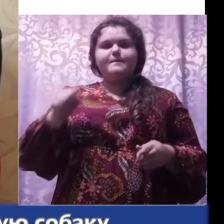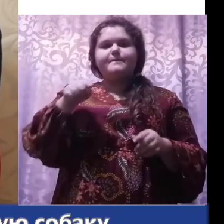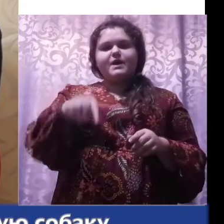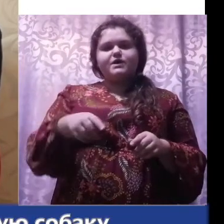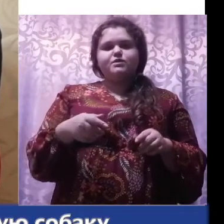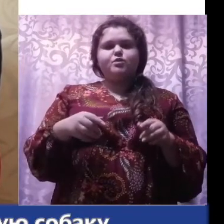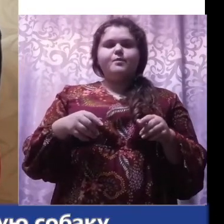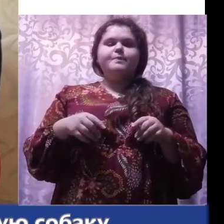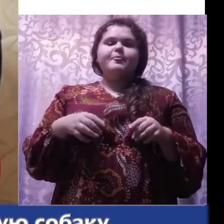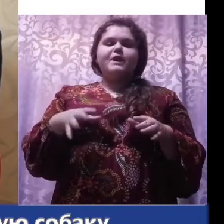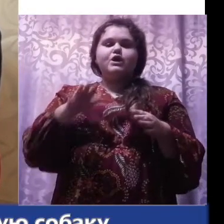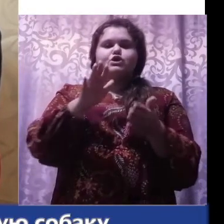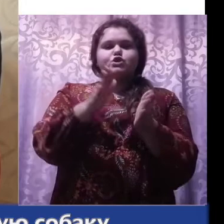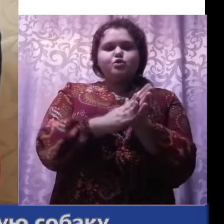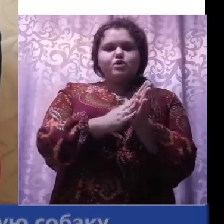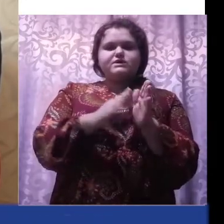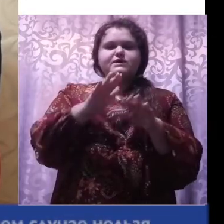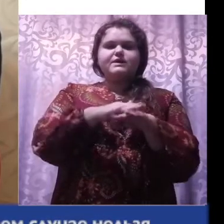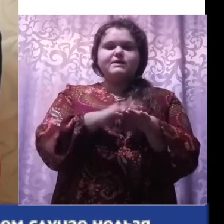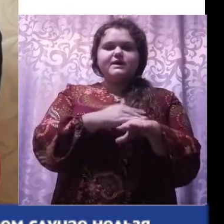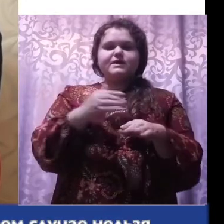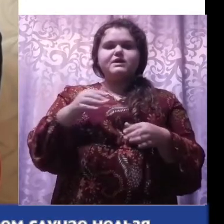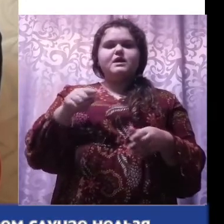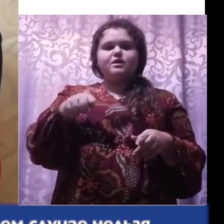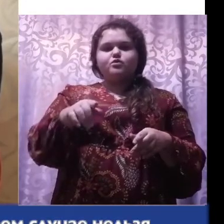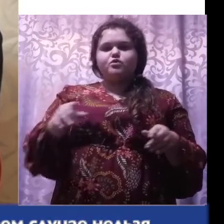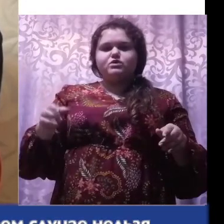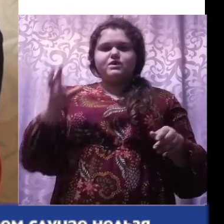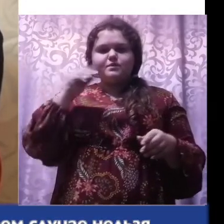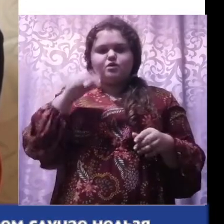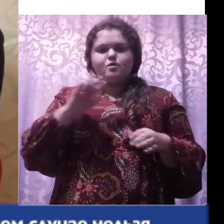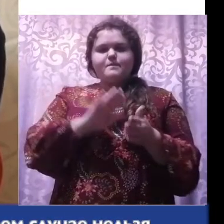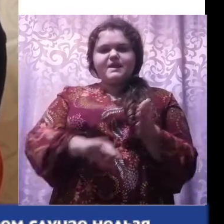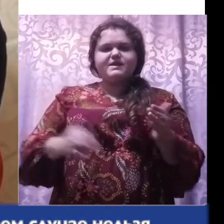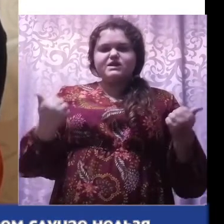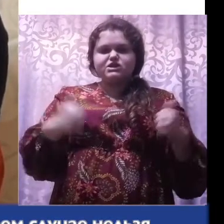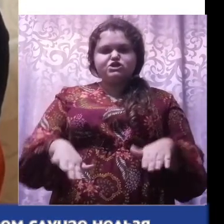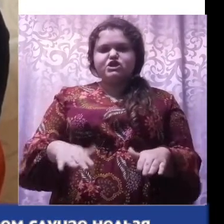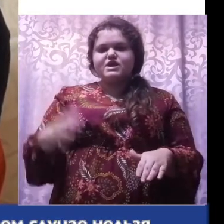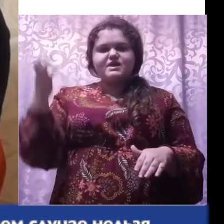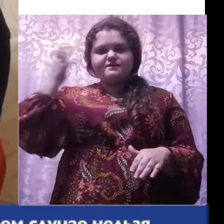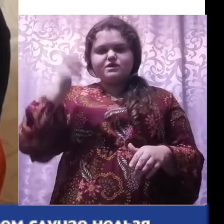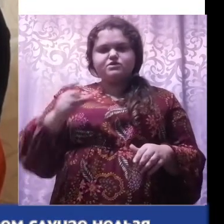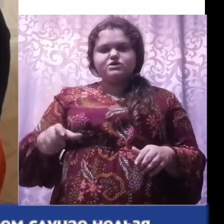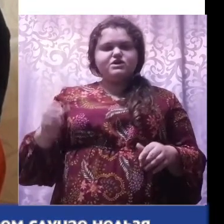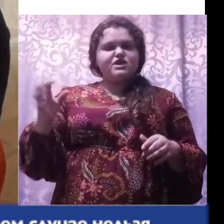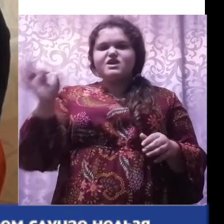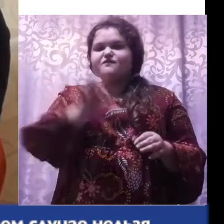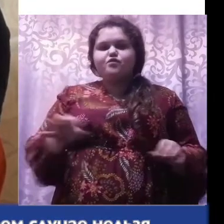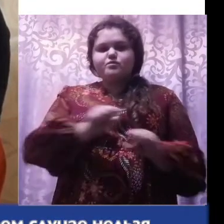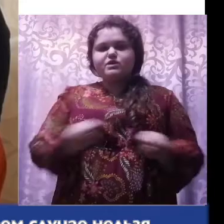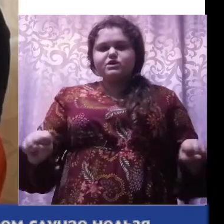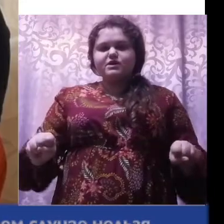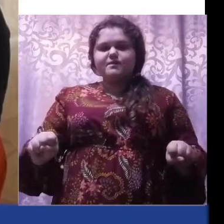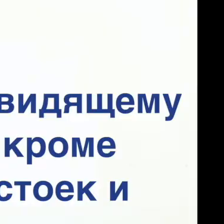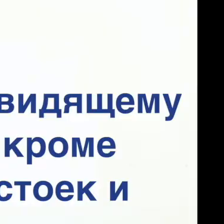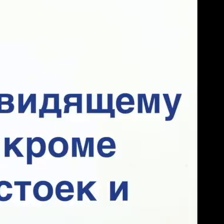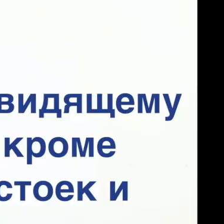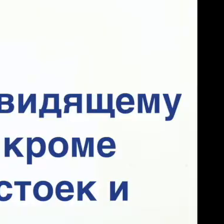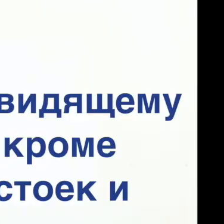трогать или гладить такую собаку без разрешения невидящего человека ни в коем случае нельзя.